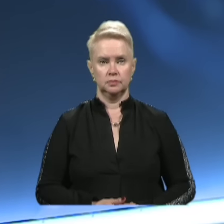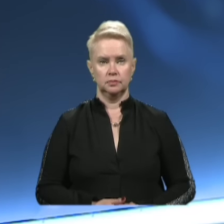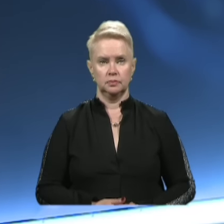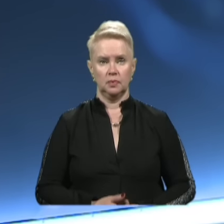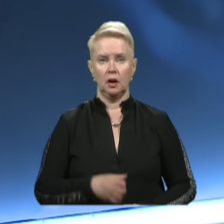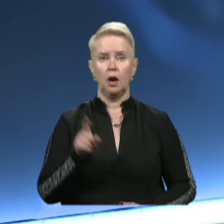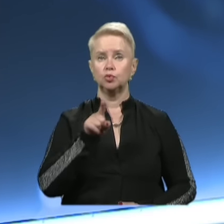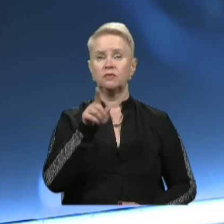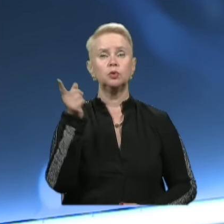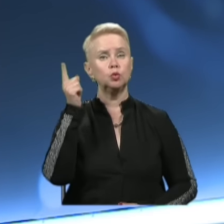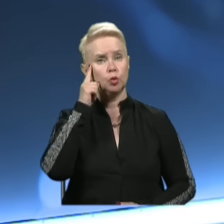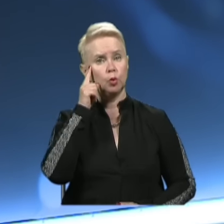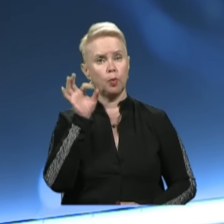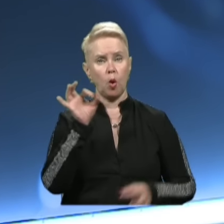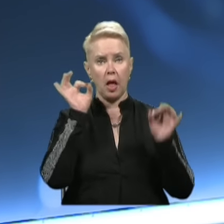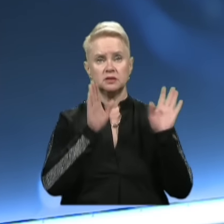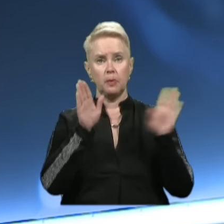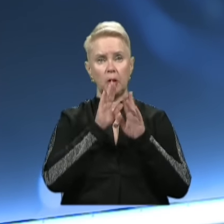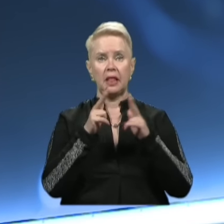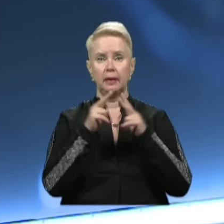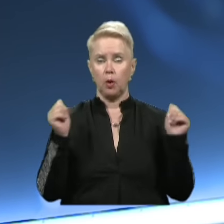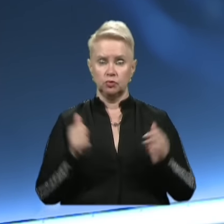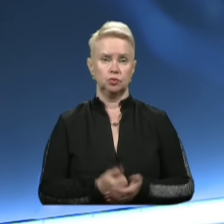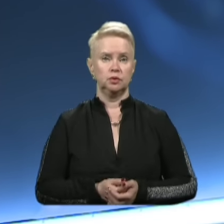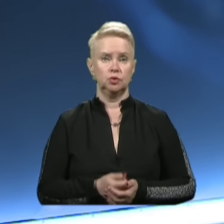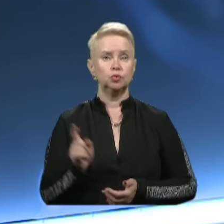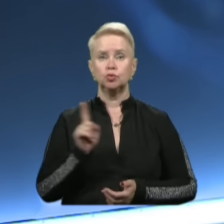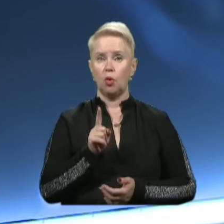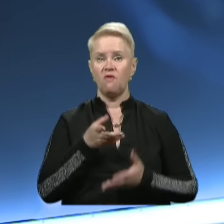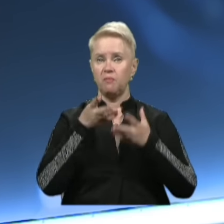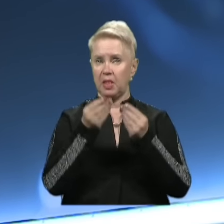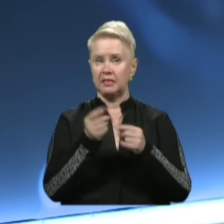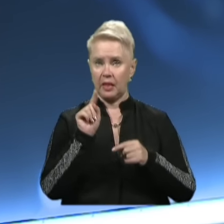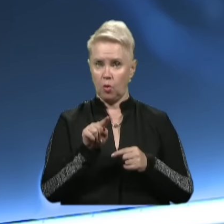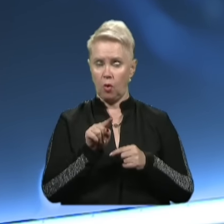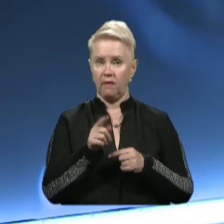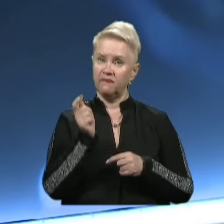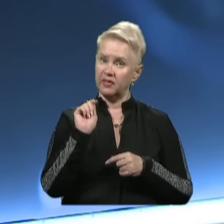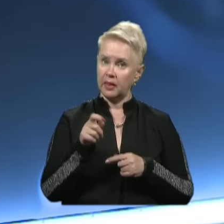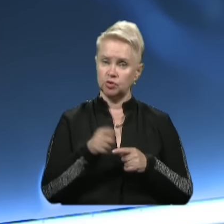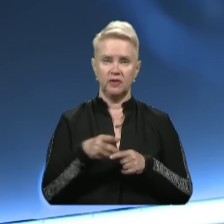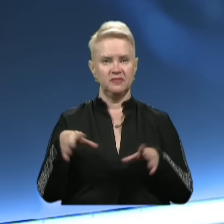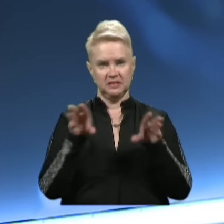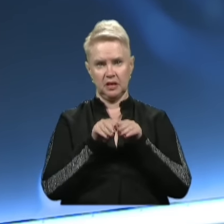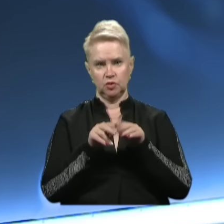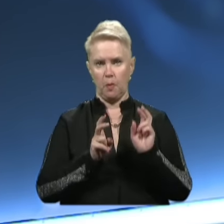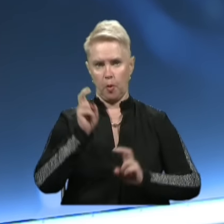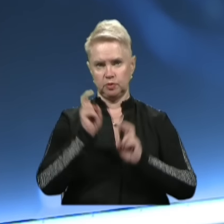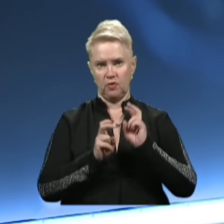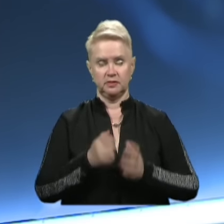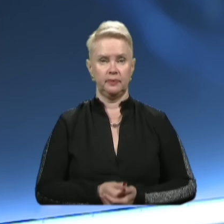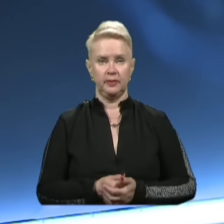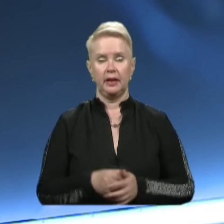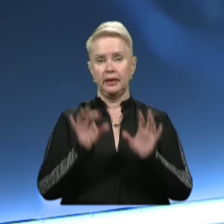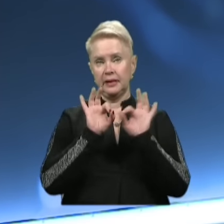А що ви думаєте про якість повітря на Дніпропетровщині і що впливає на нього? Війна чи все ж промисловість?